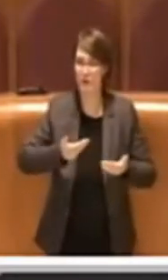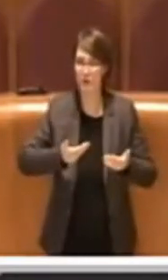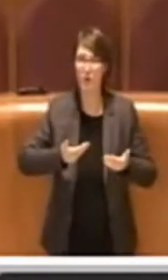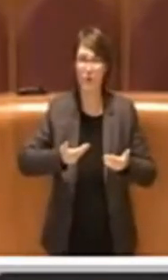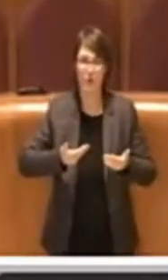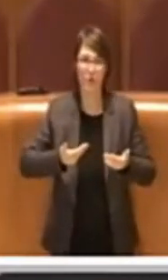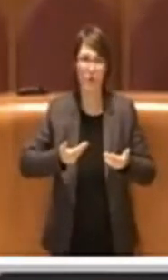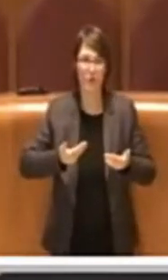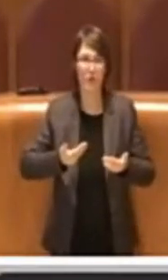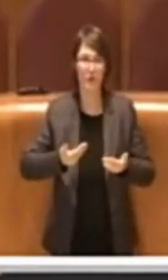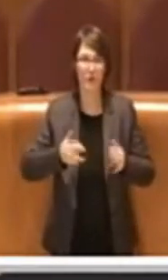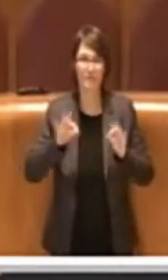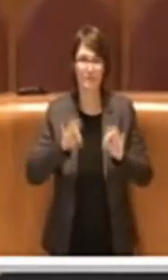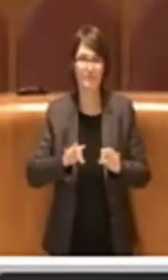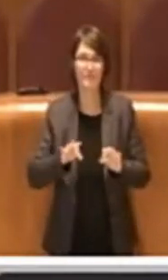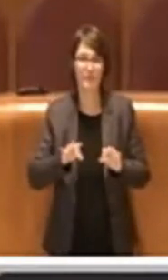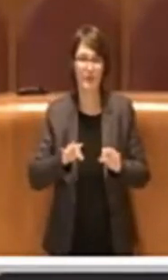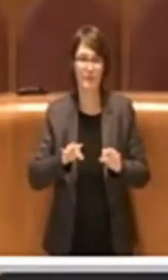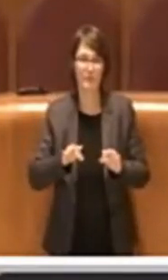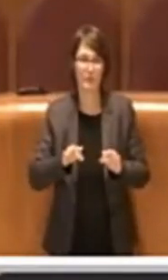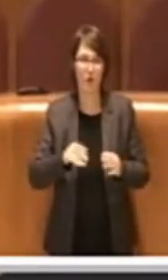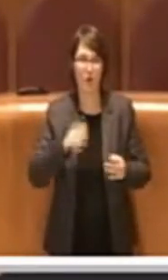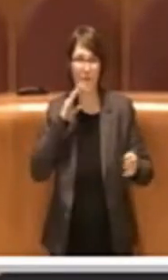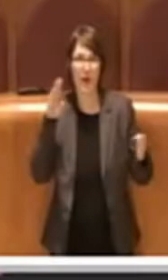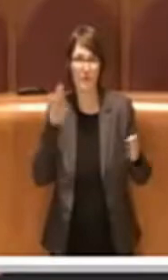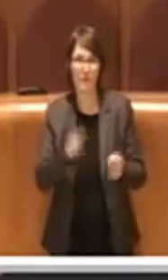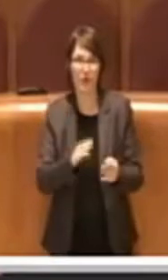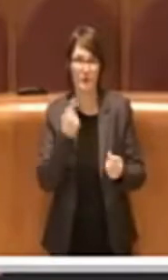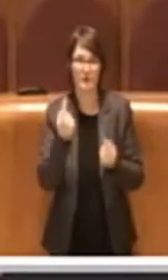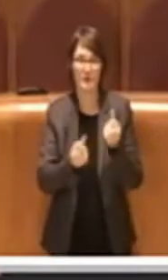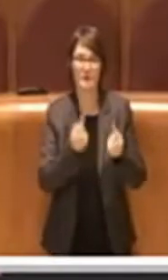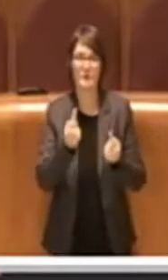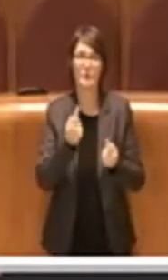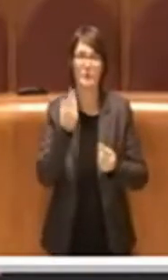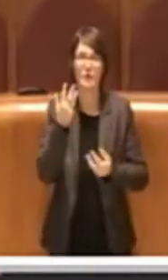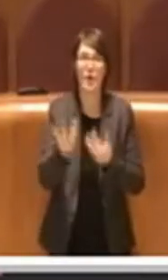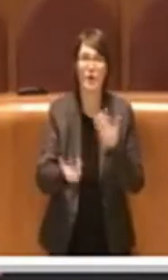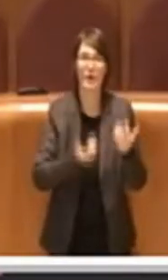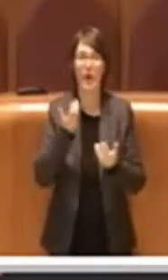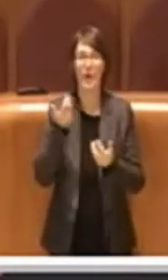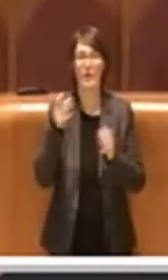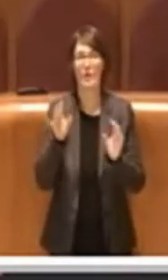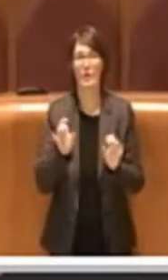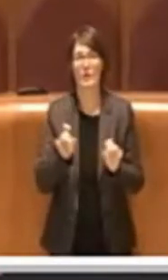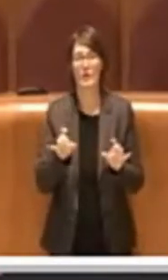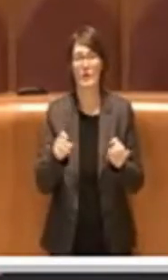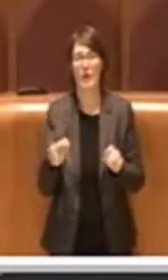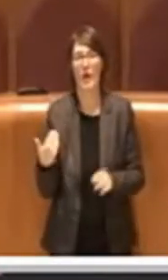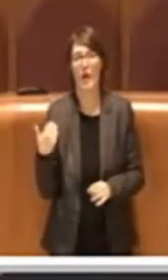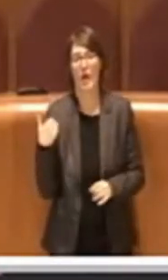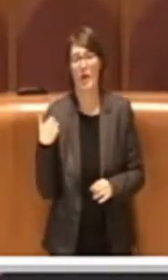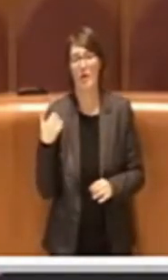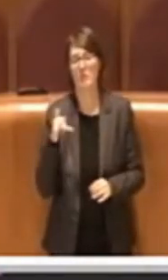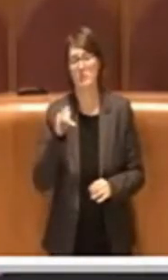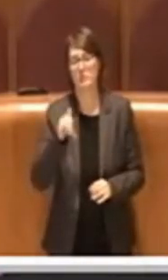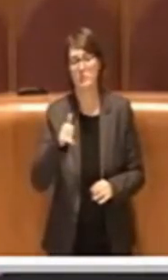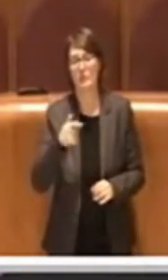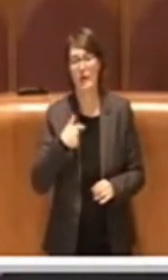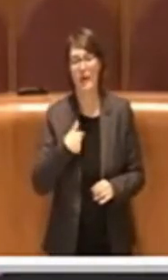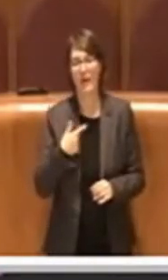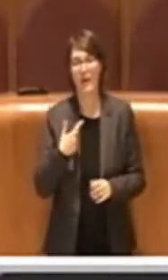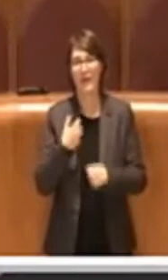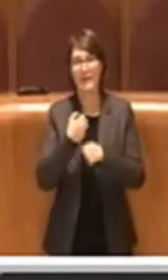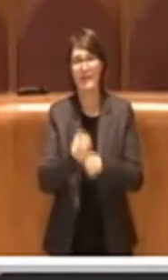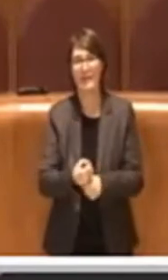al fenomeno dei roghi tossici. Di recente è intervenuta anche la delegata della sindaca